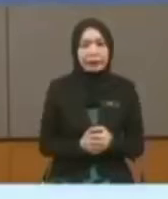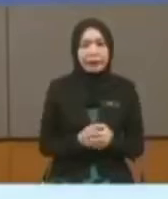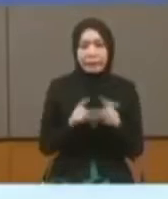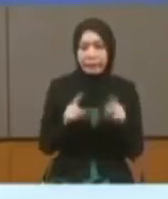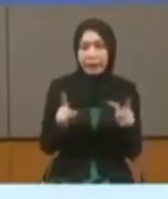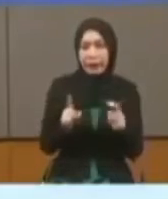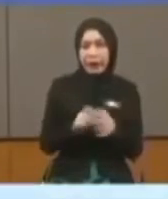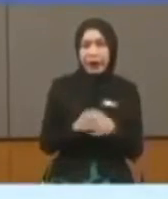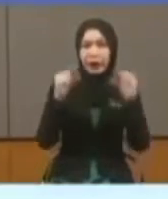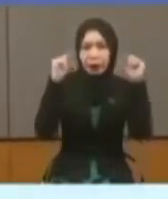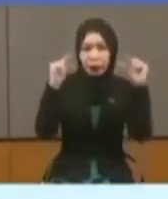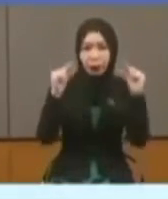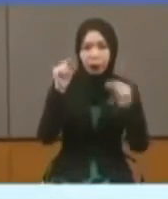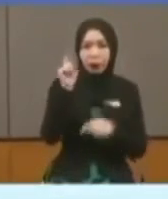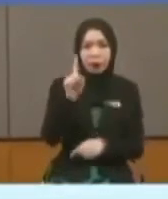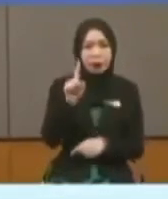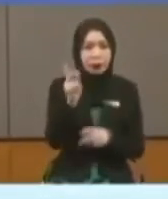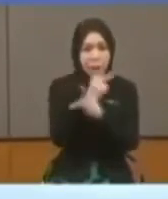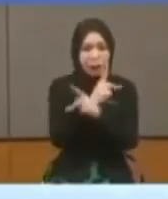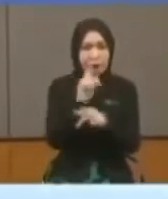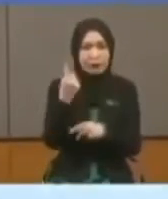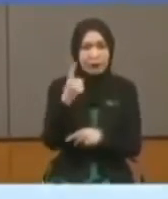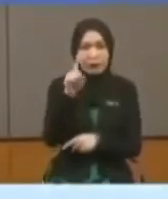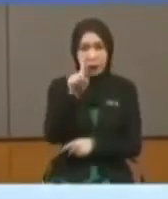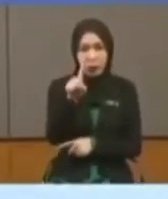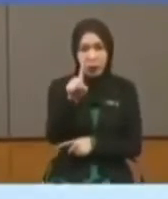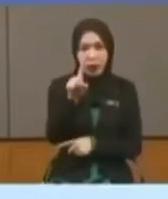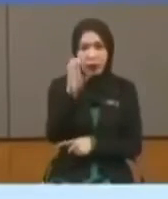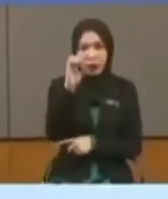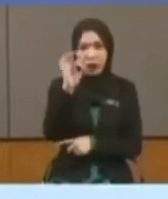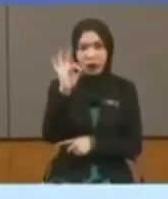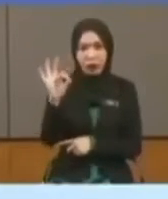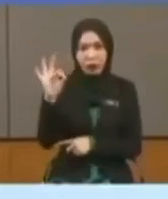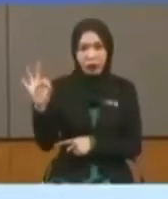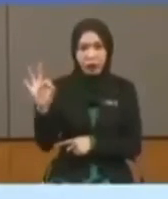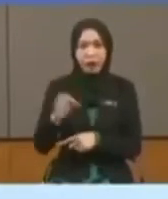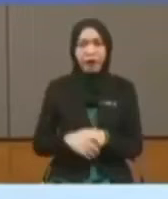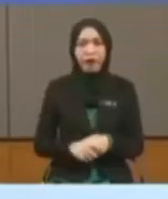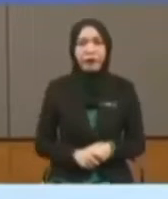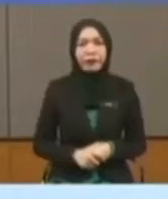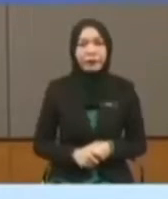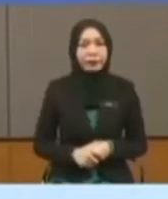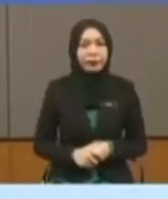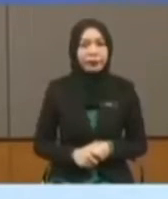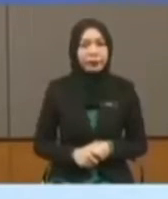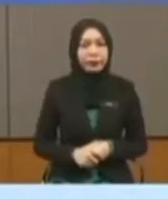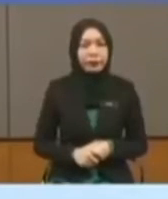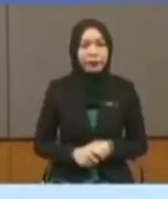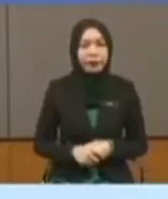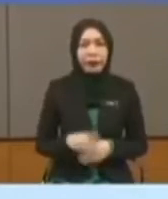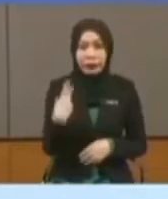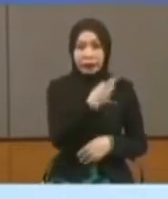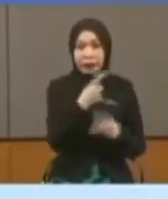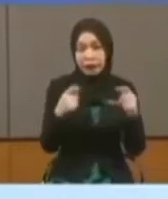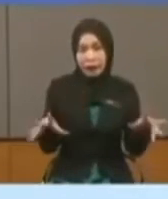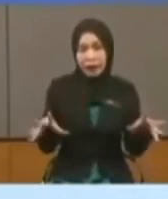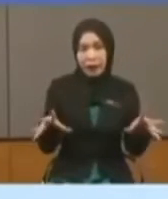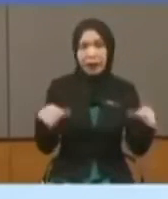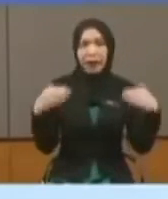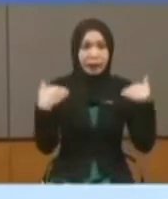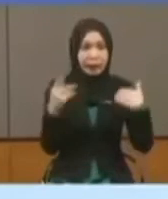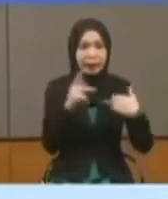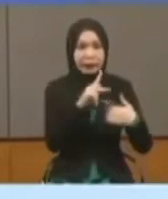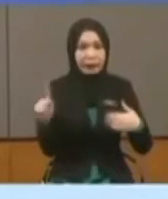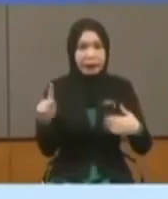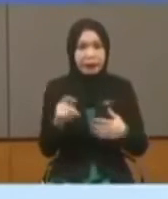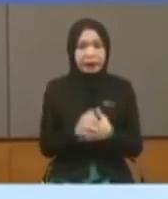Berkaitan dengan period spot check tadi, perkara ini sedang diteliti oleh pihak kementerian dan kita telah menubuhkan atau dalam